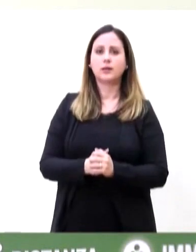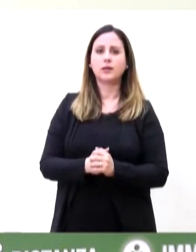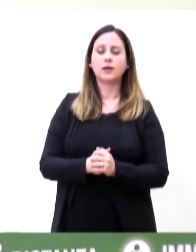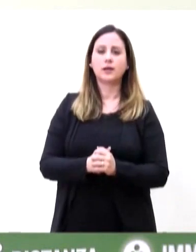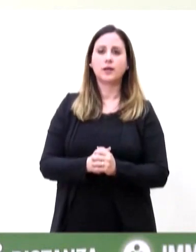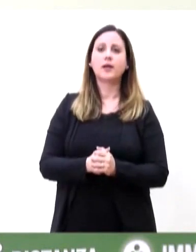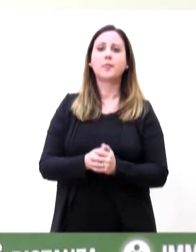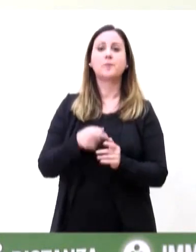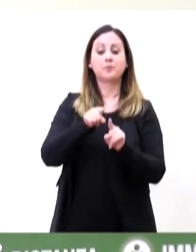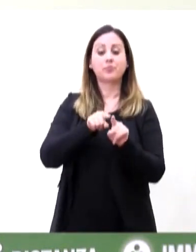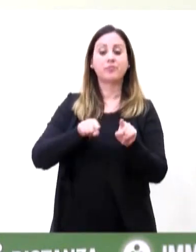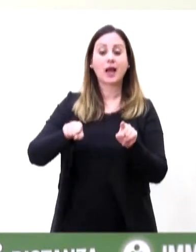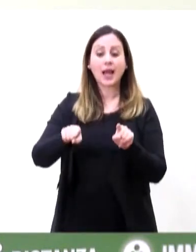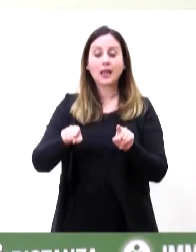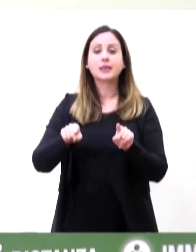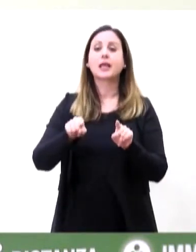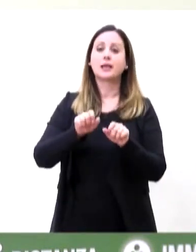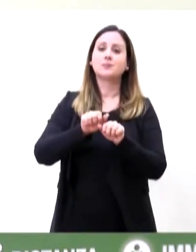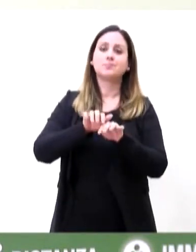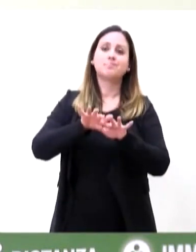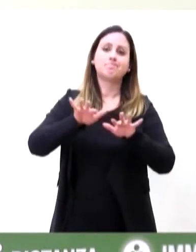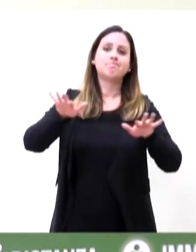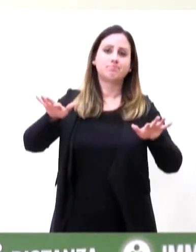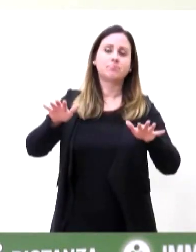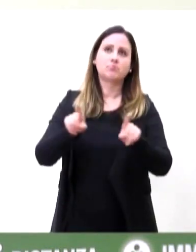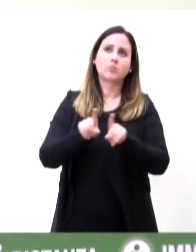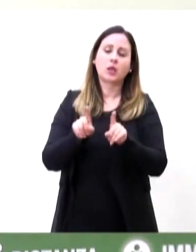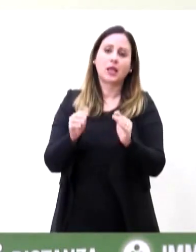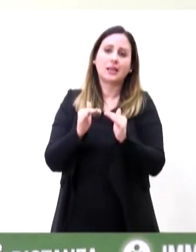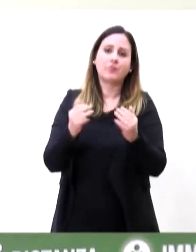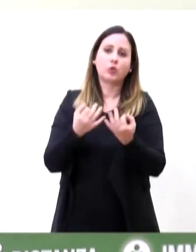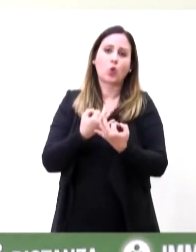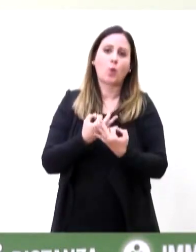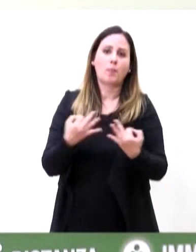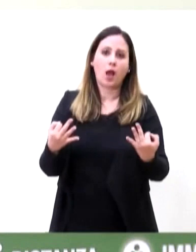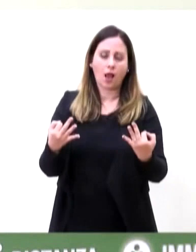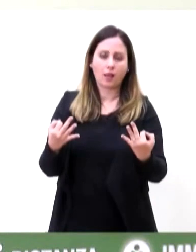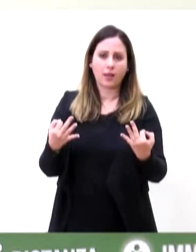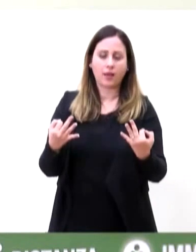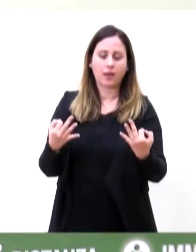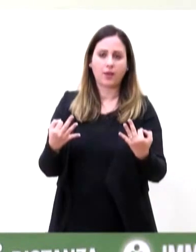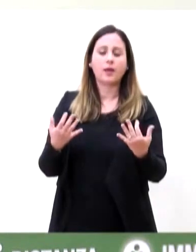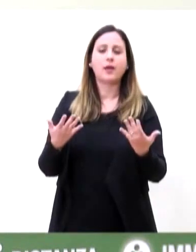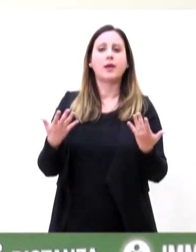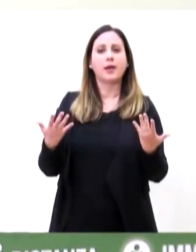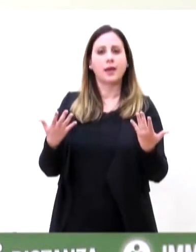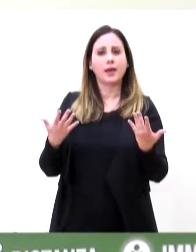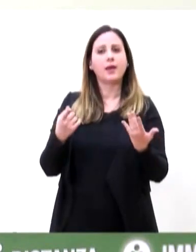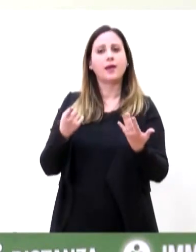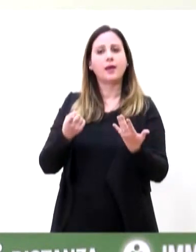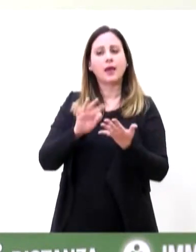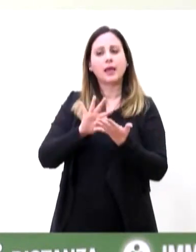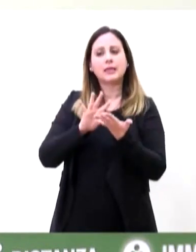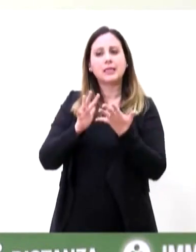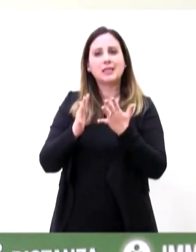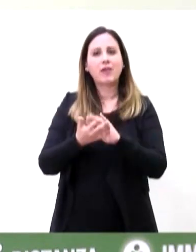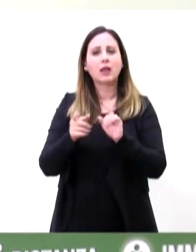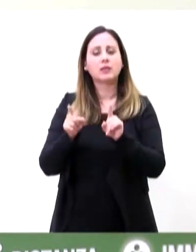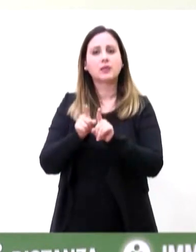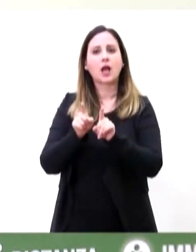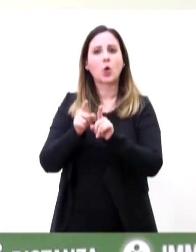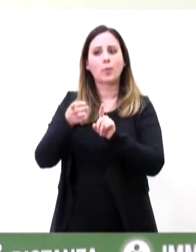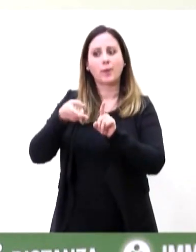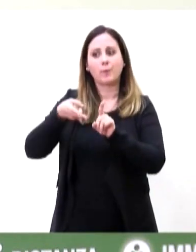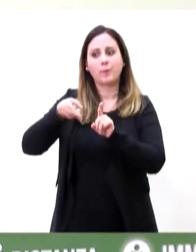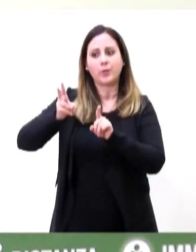ceppi circolanti normali, per cui tende in qualche modo a diventare predominante. come è